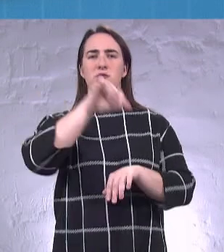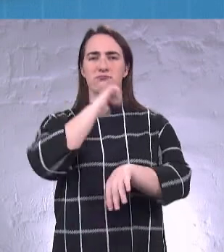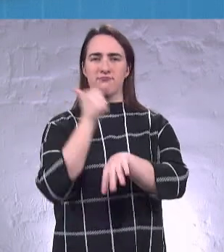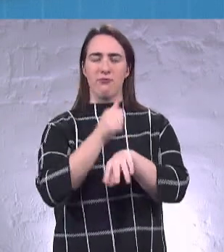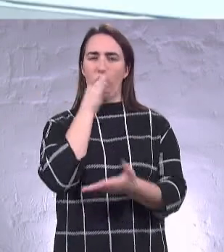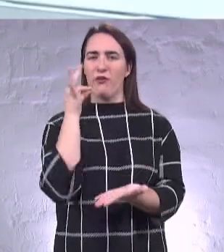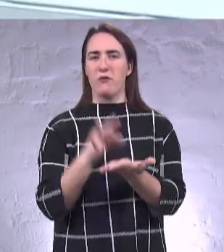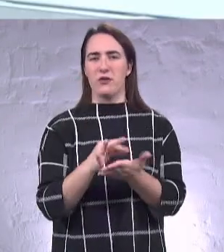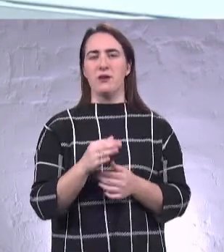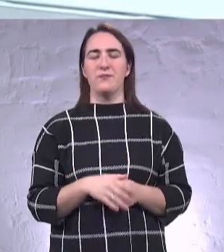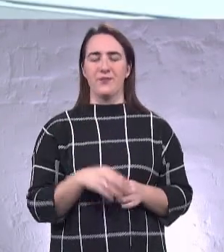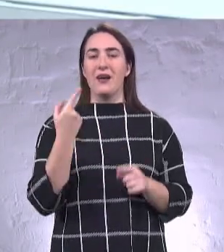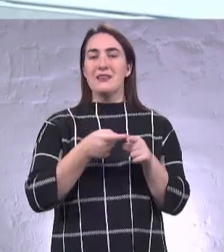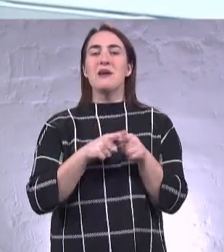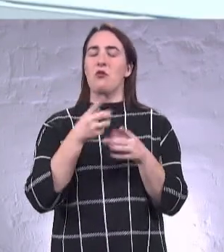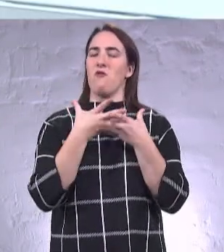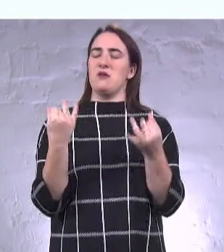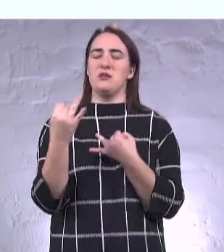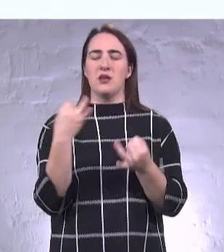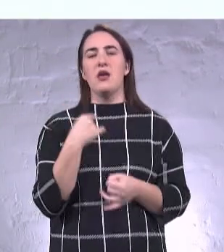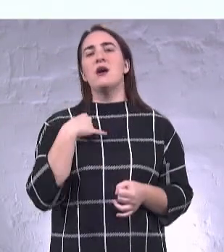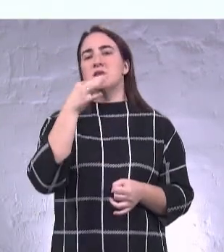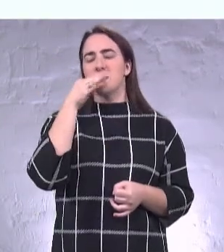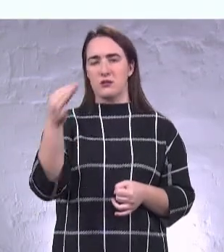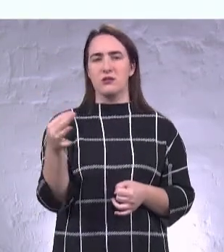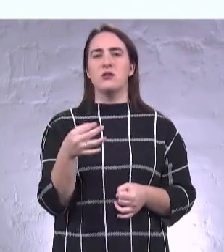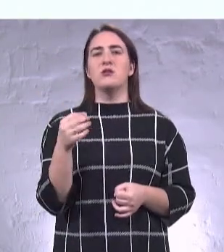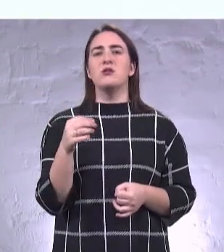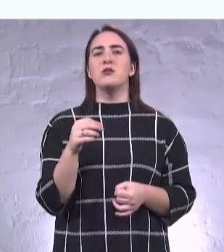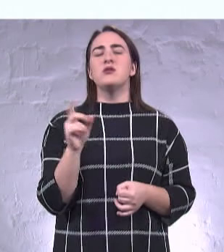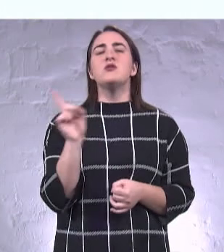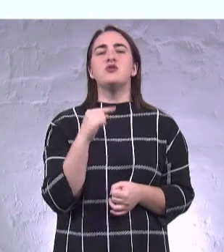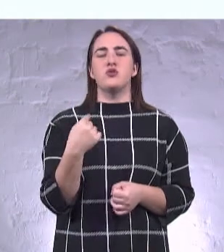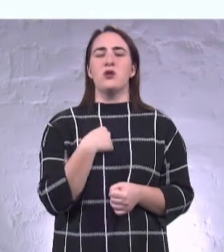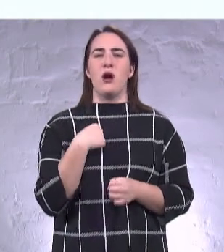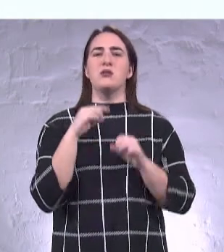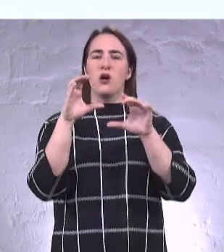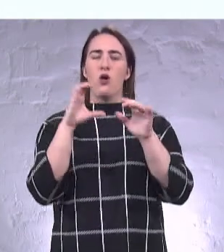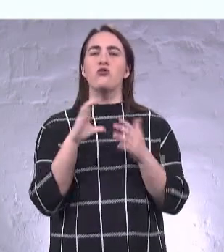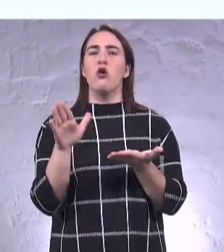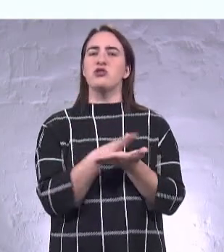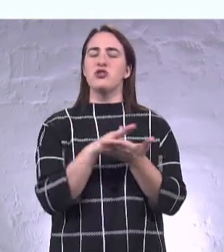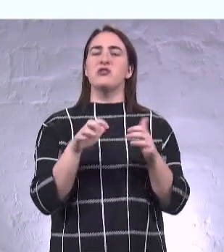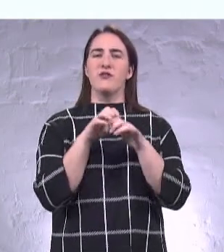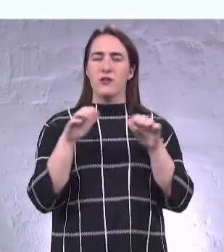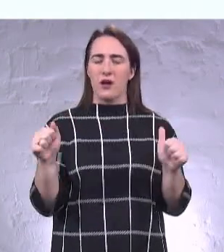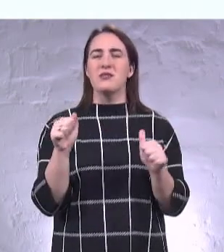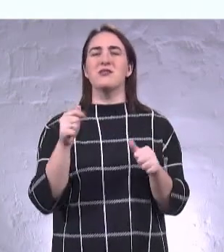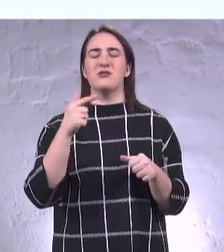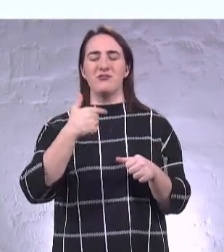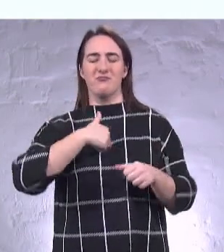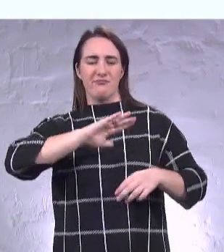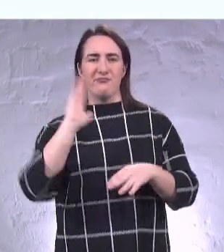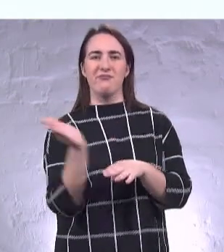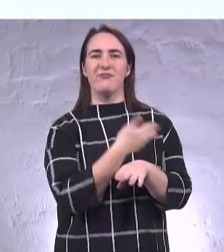Тобто це було навесні ще? Так. Я сказав, що я підпадаю під закон про очищення влади, бо працював першим секретарем рейком